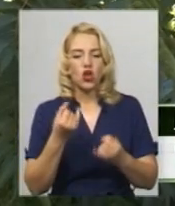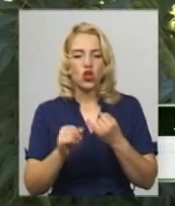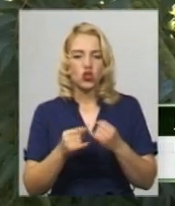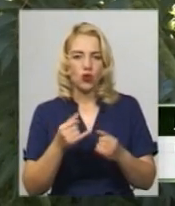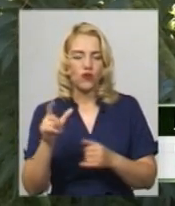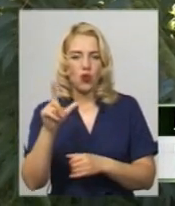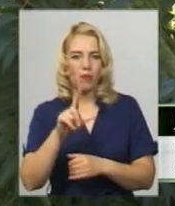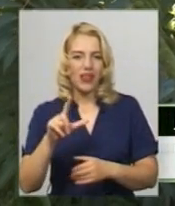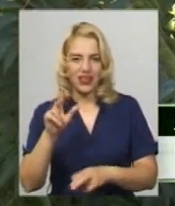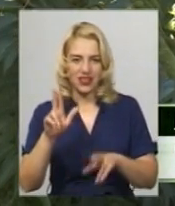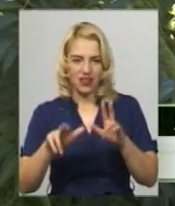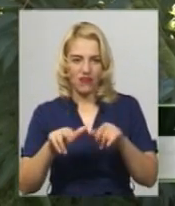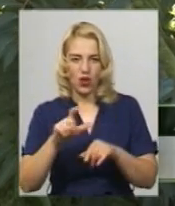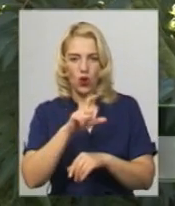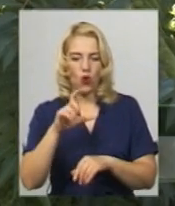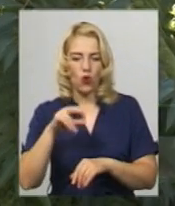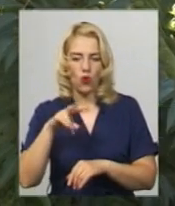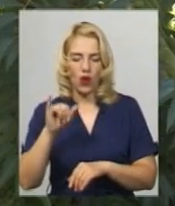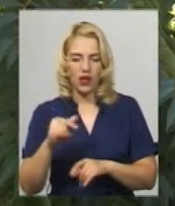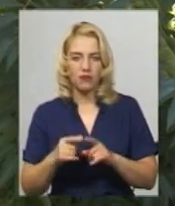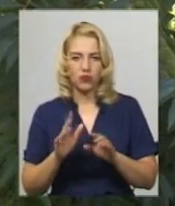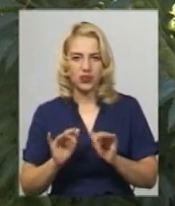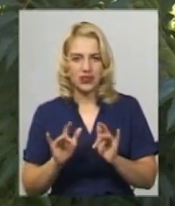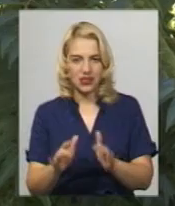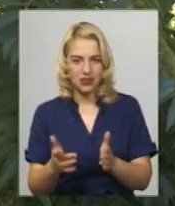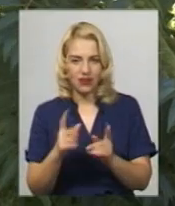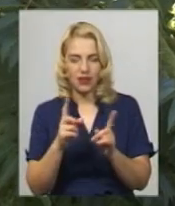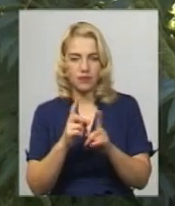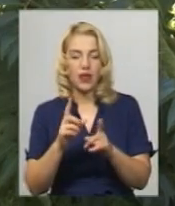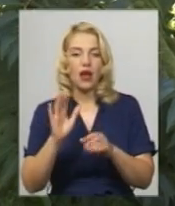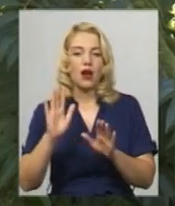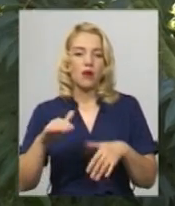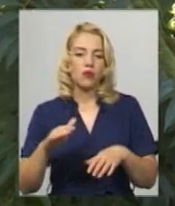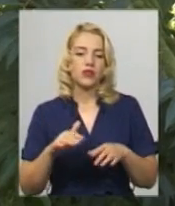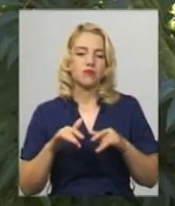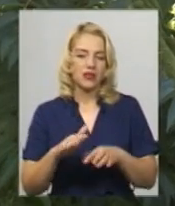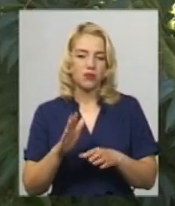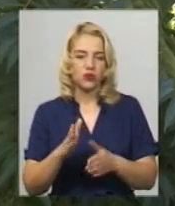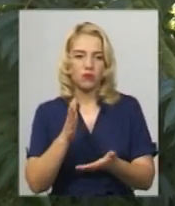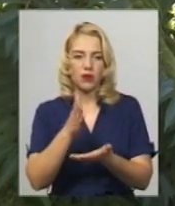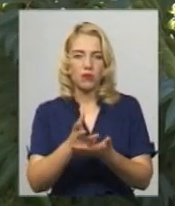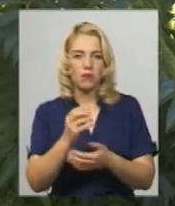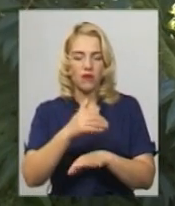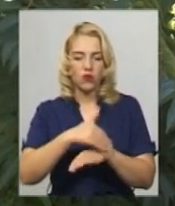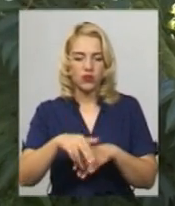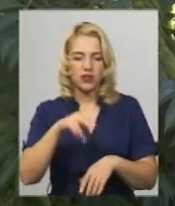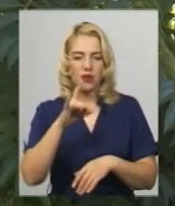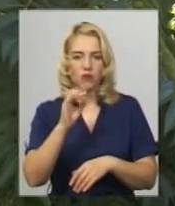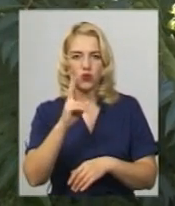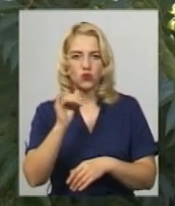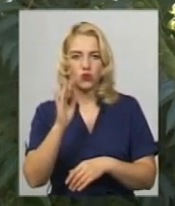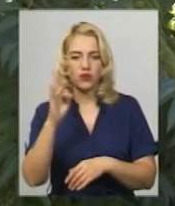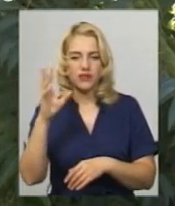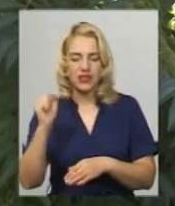буде таке невеличке дійство з фарбами холі. Далі учасники заходу будуть прямувати по вулиці Проскурівській до Дитячого